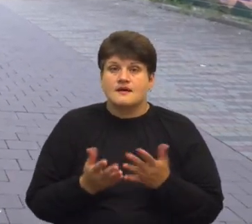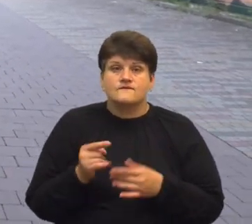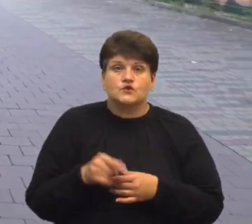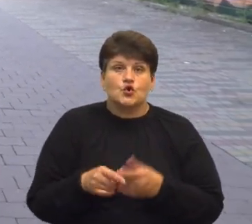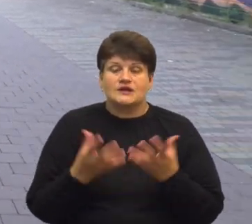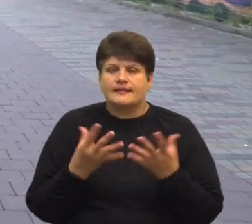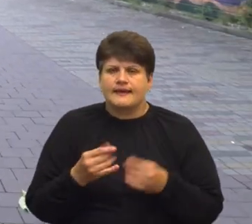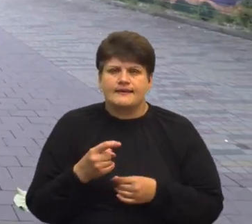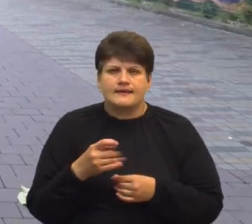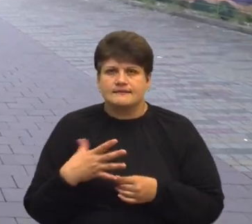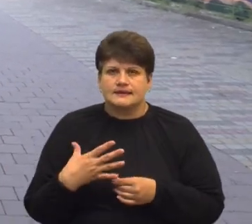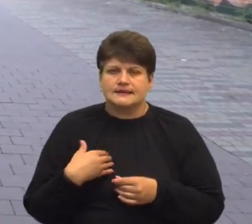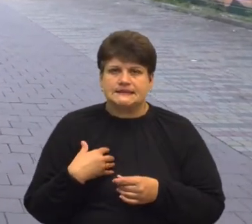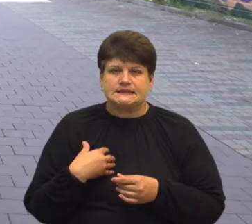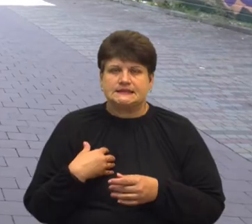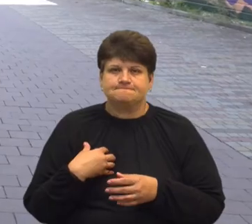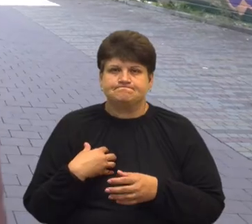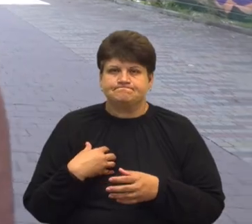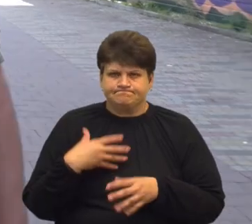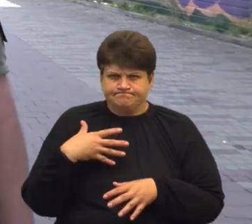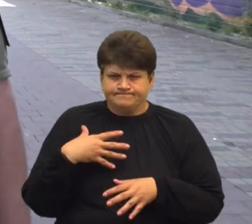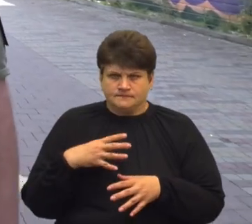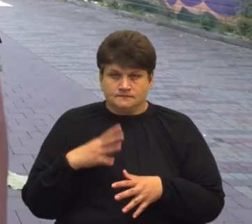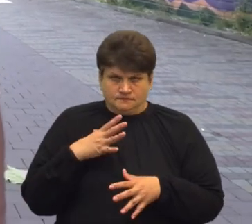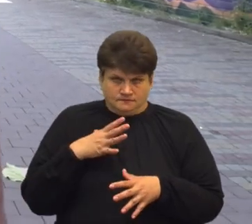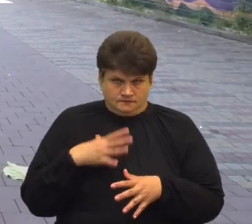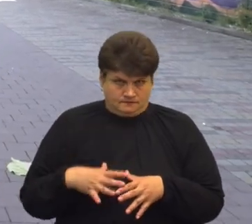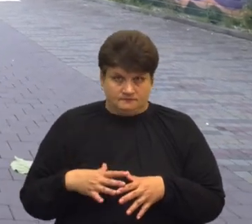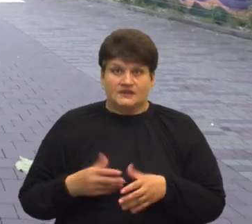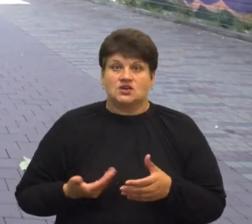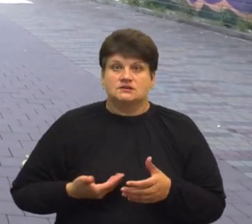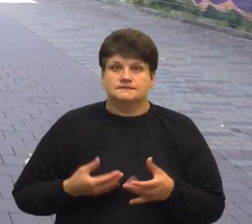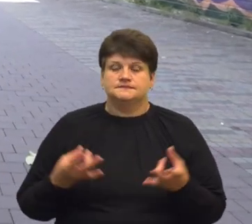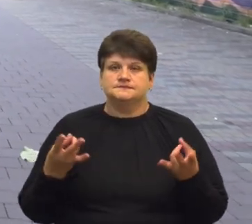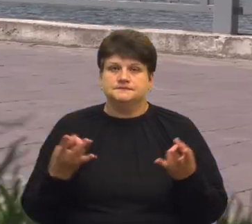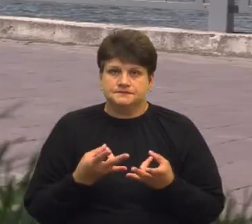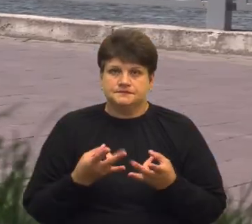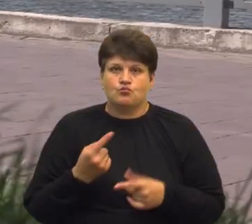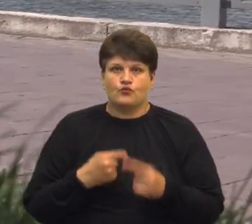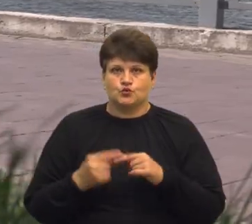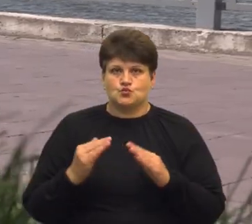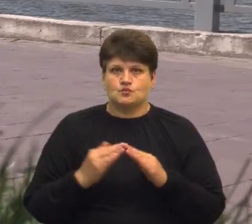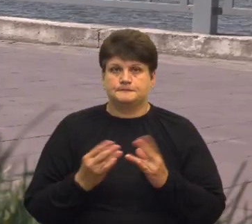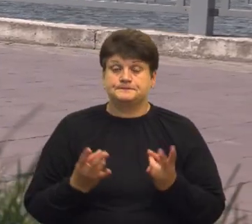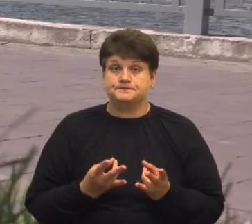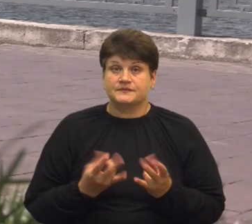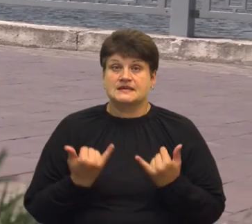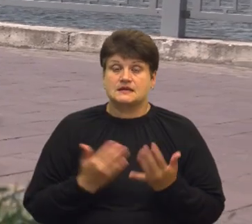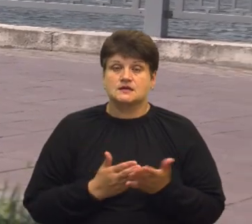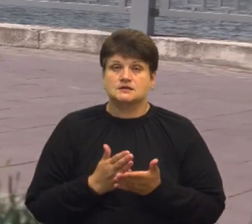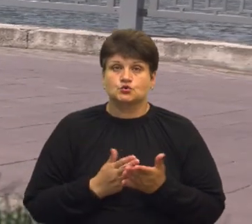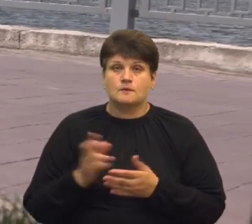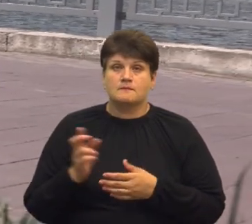ті хвилини, години я вигризав для себе, щоб жити, щоб повернутися додому. Зараз Ігор служить у